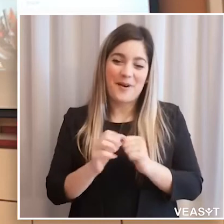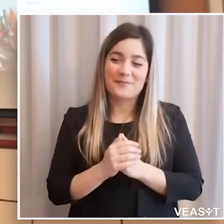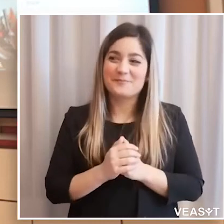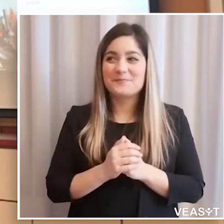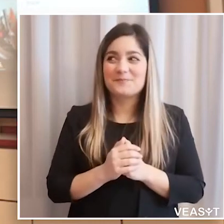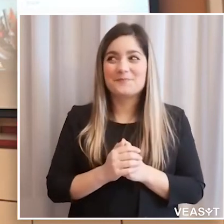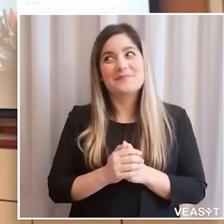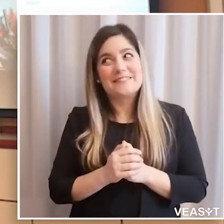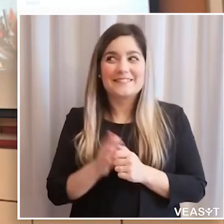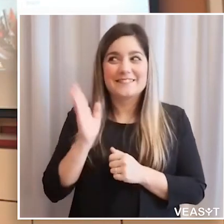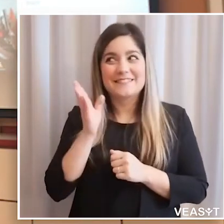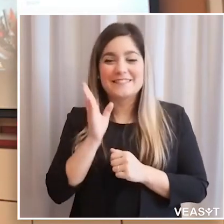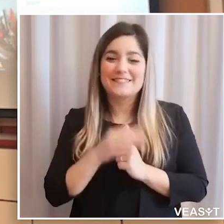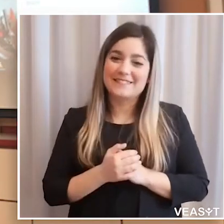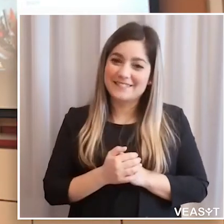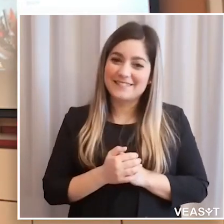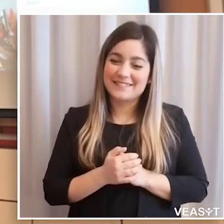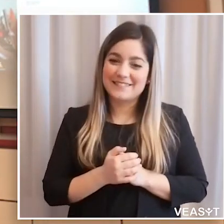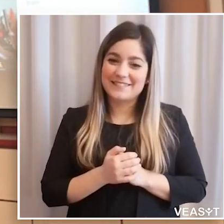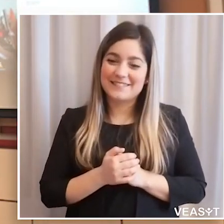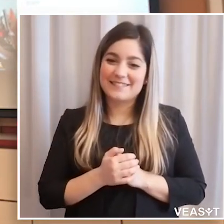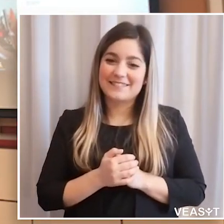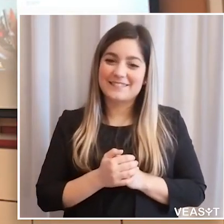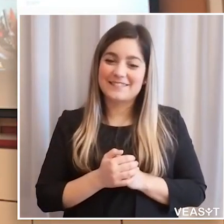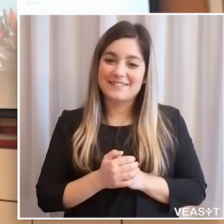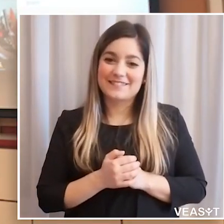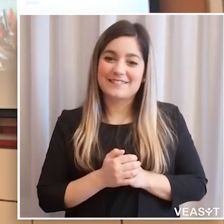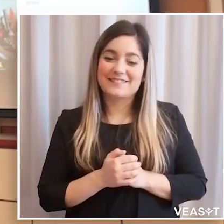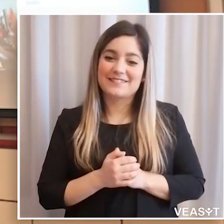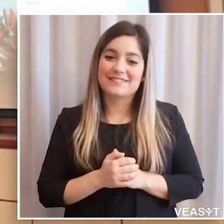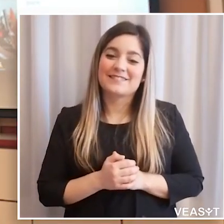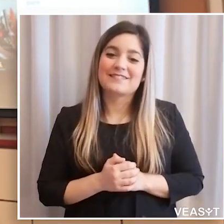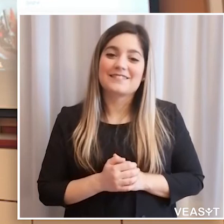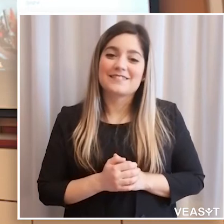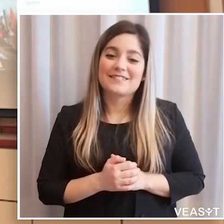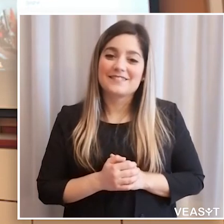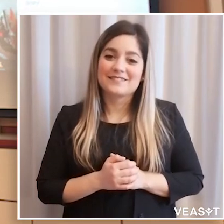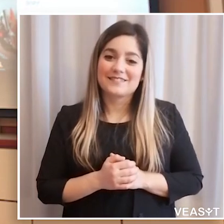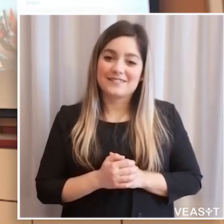sul pezzo e sappiamo rispondere alle domande fatte in modo impertinente.